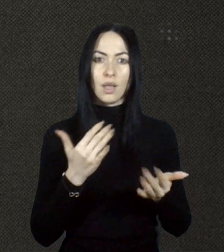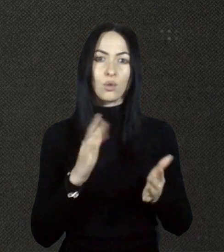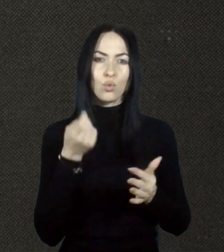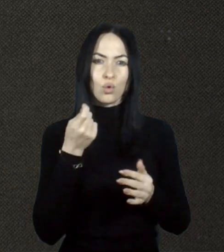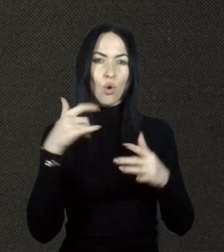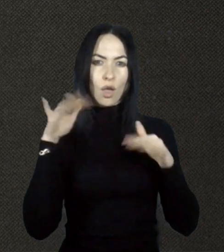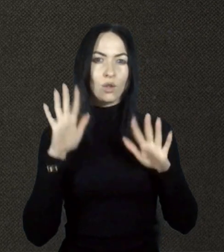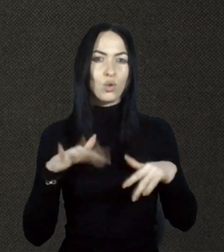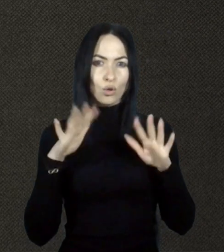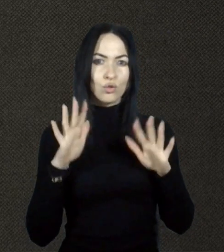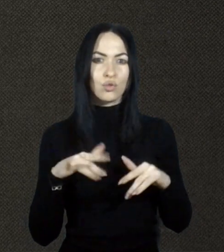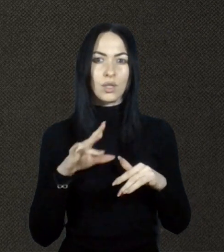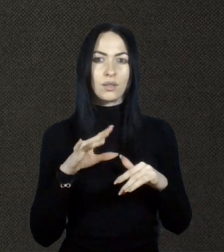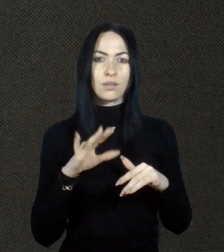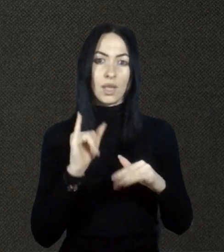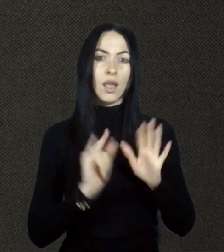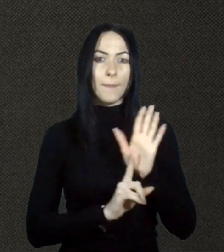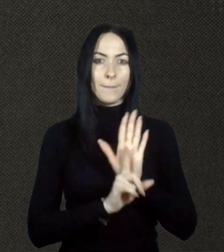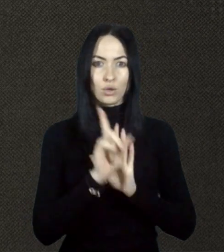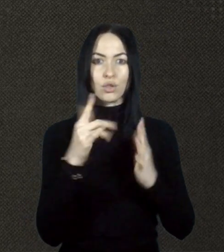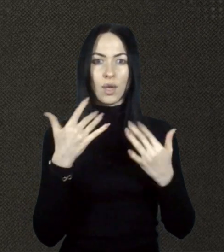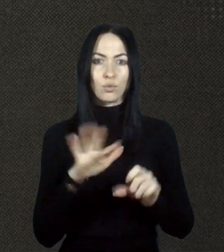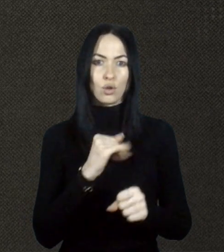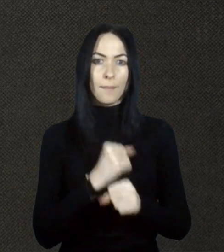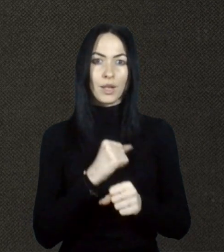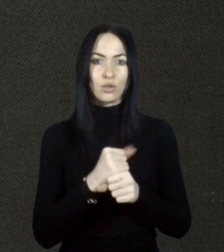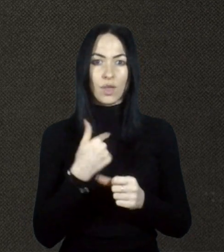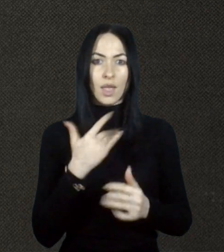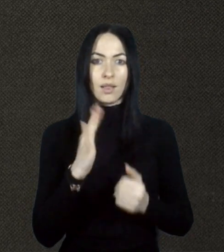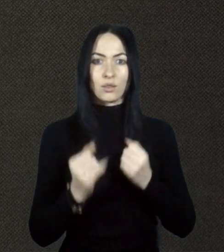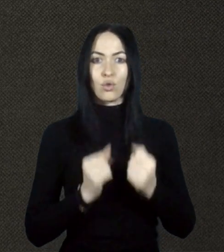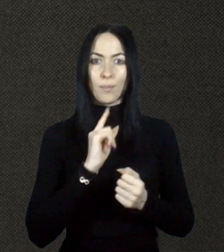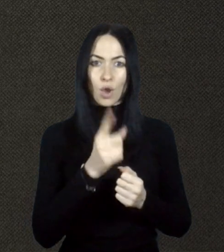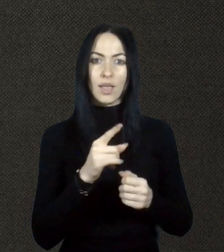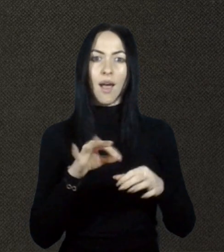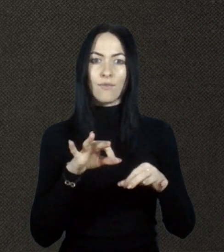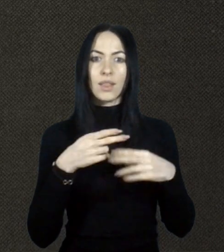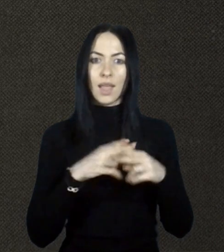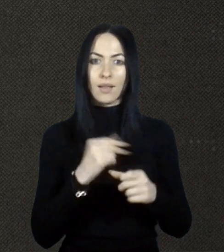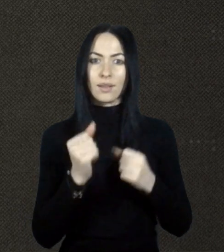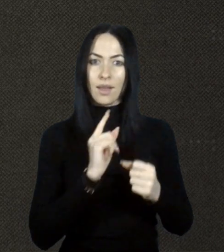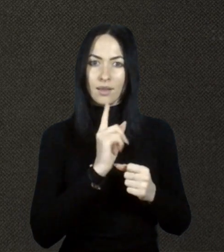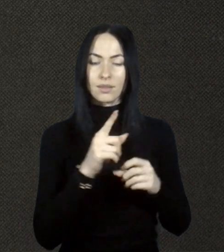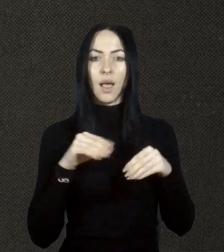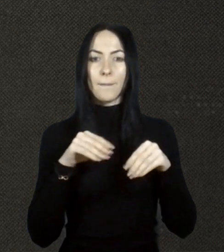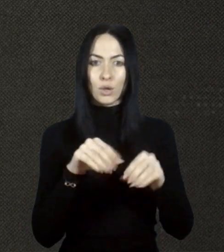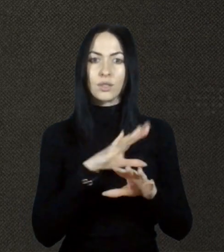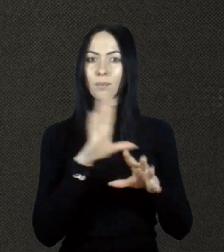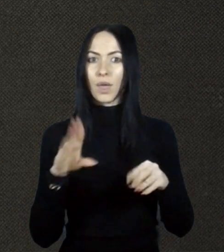і починаємо вже працювати. Я тільки що проїхав, техніка їздить, посипають, посипають емульсію,